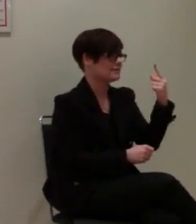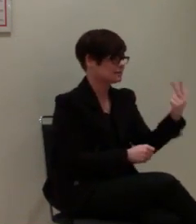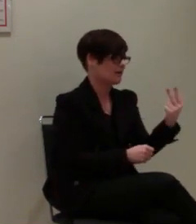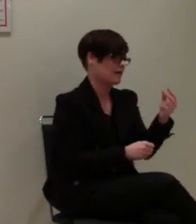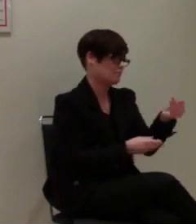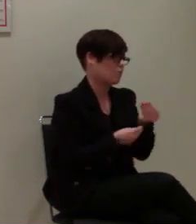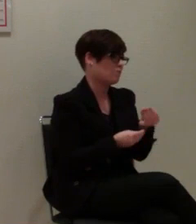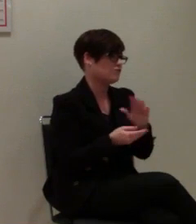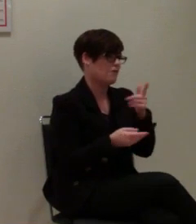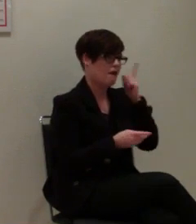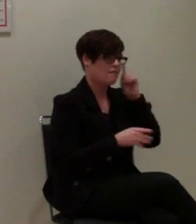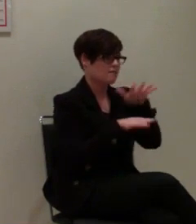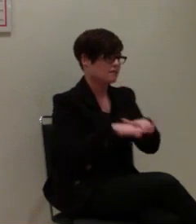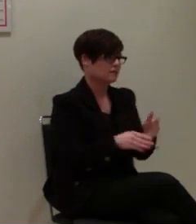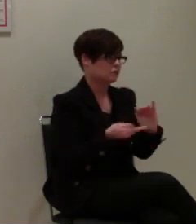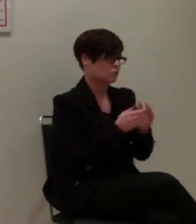werden.